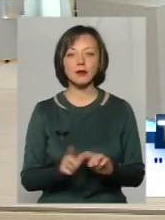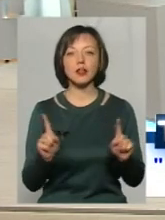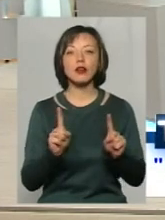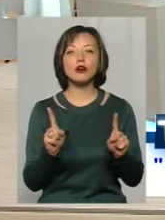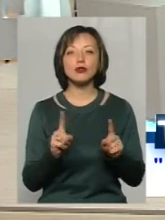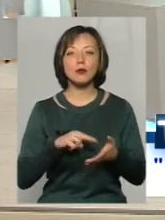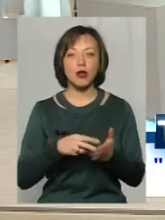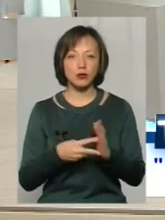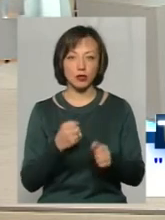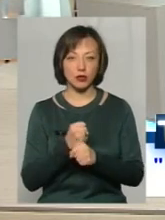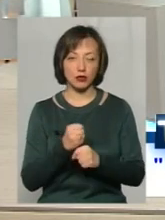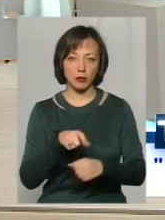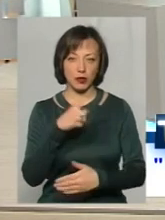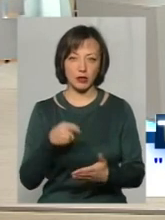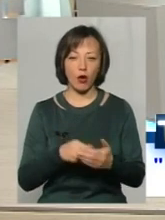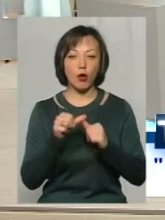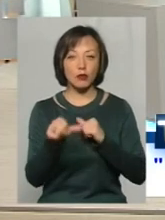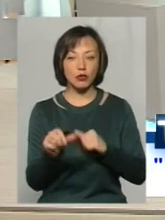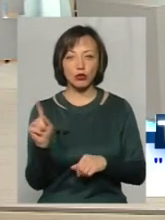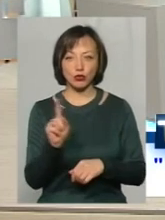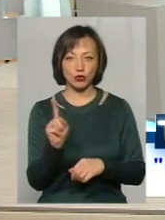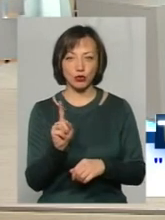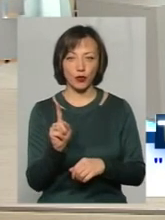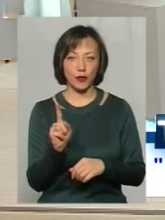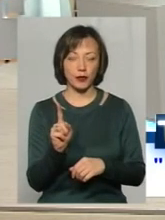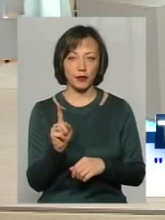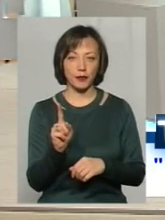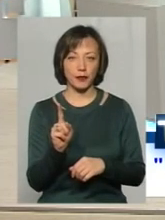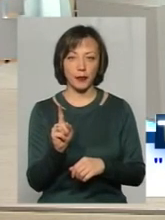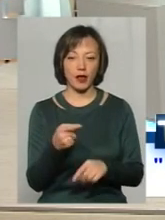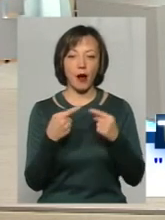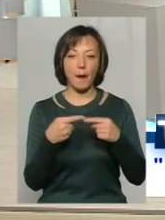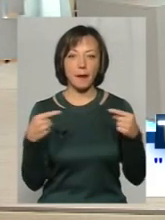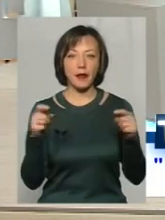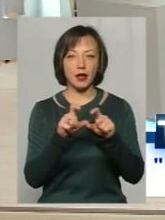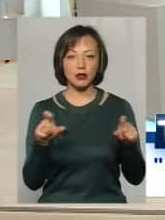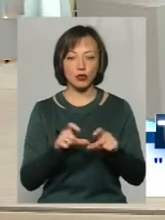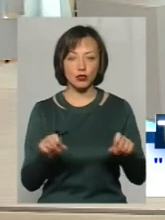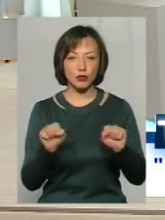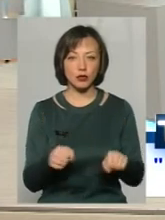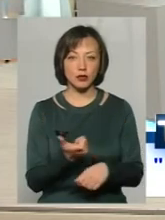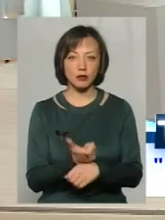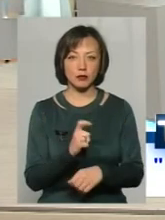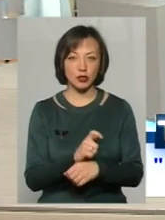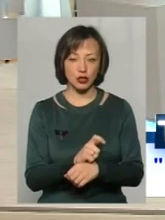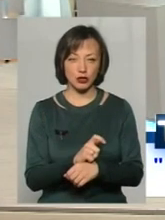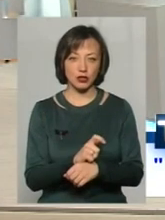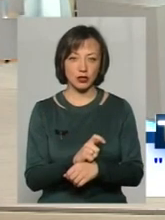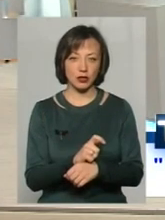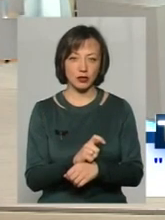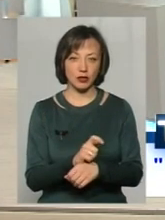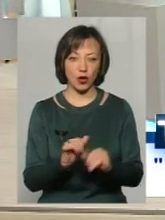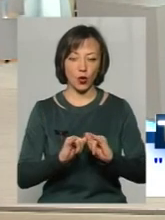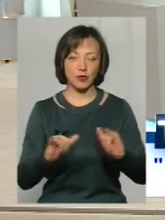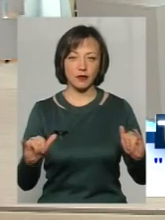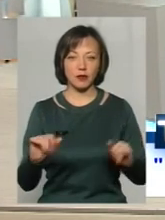Що планується зробити? Окрім того, щоб мережу, яку можна більше розголосити, як говорив пан Олексій.